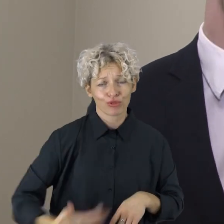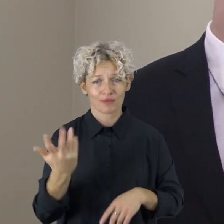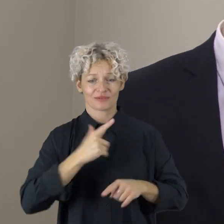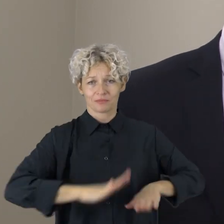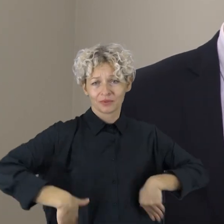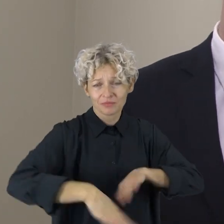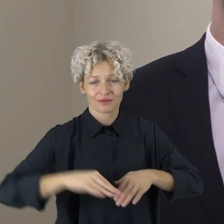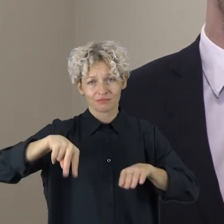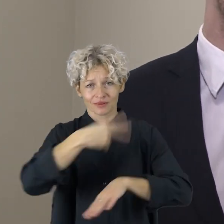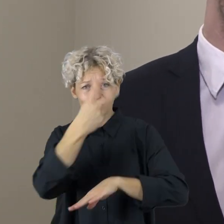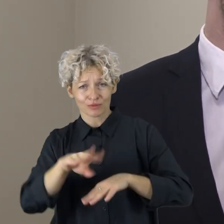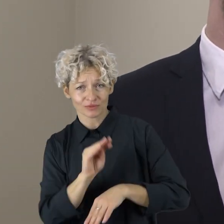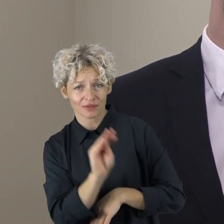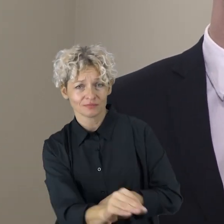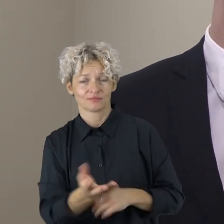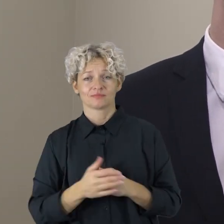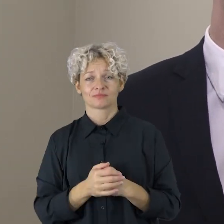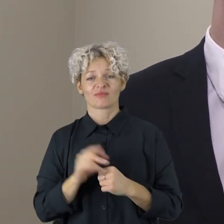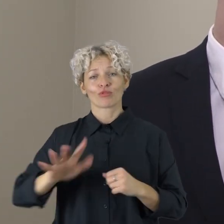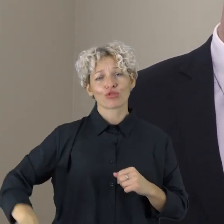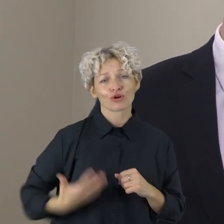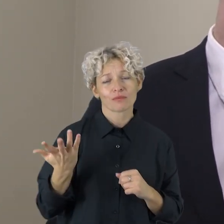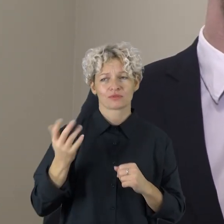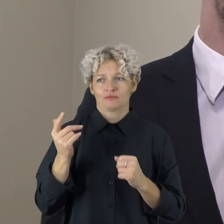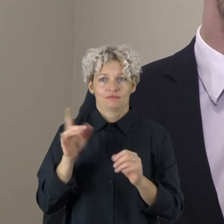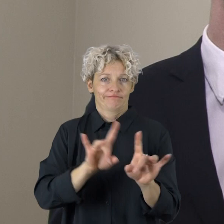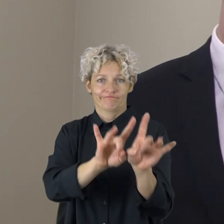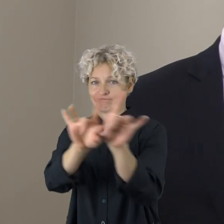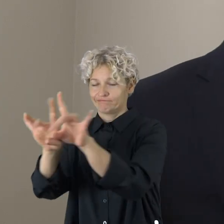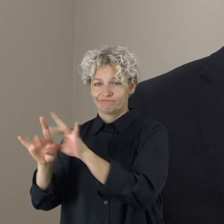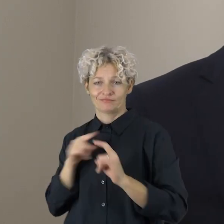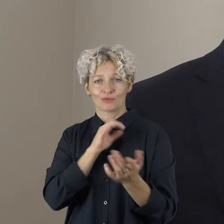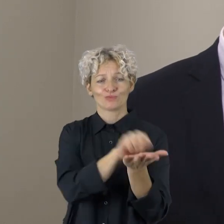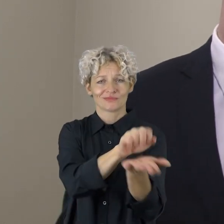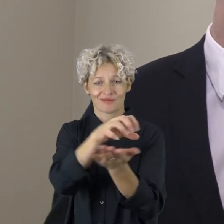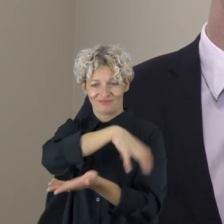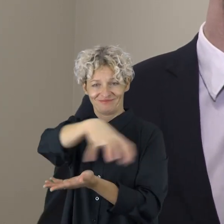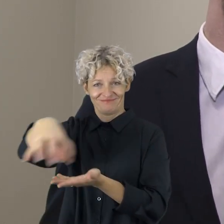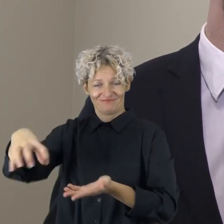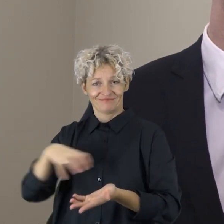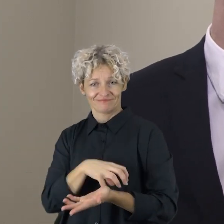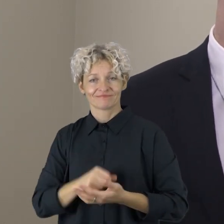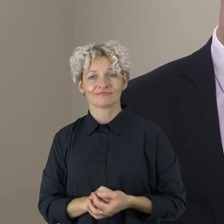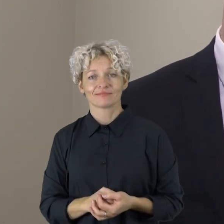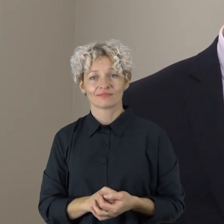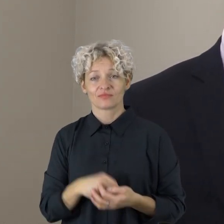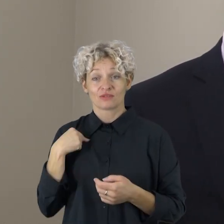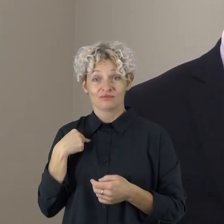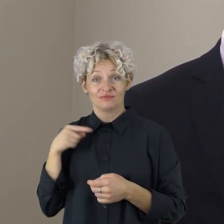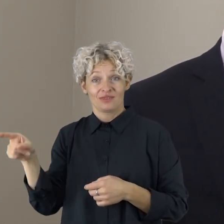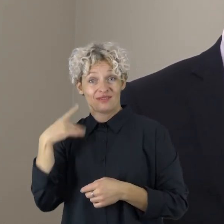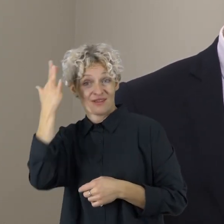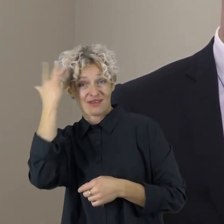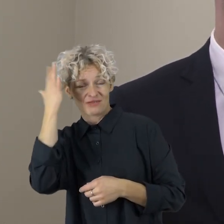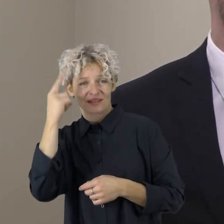iš esmės nėra, taip pat yra, aišku, zonos krepšinio aikštelės, kitos sportui skirtos aikštelės, na, aš